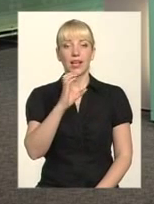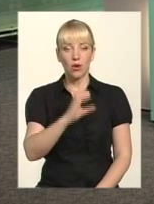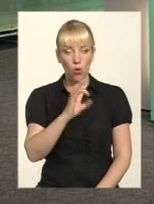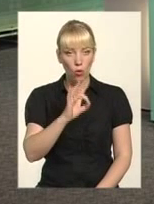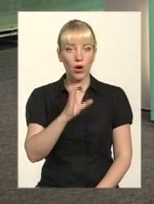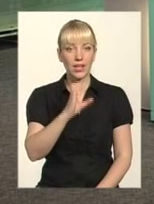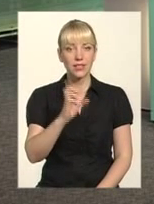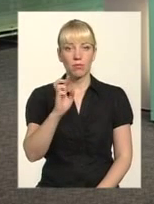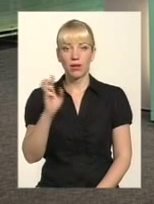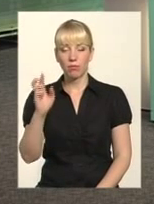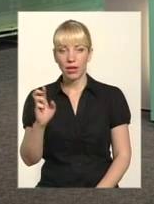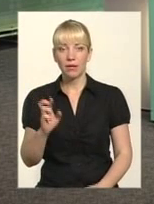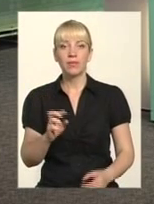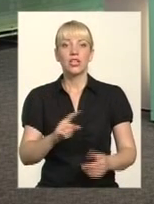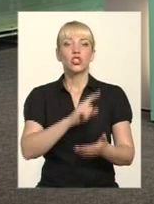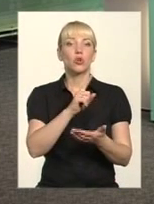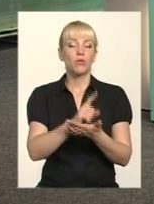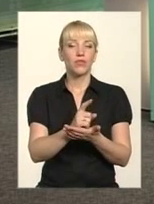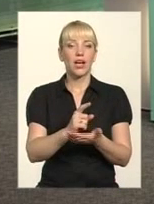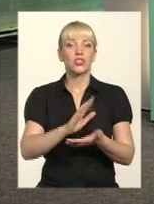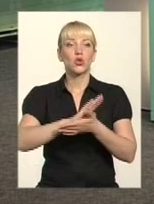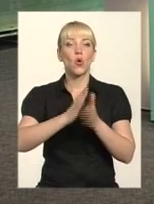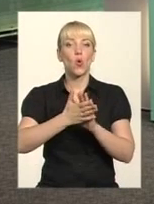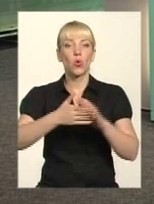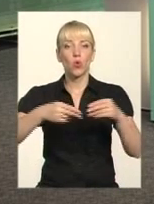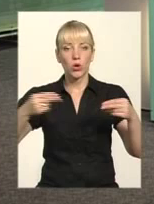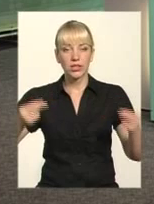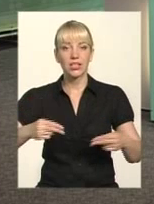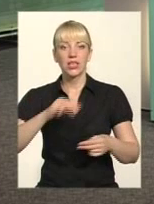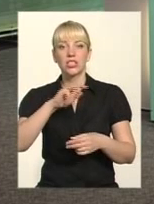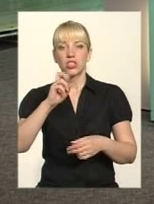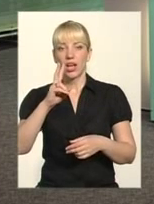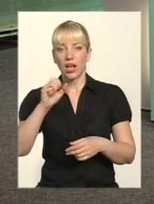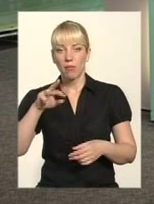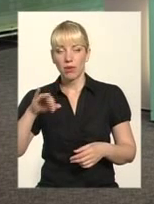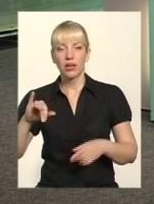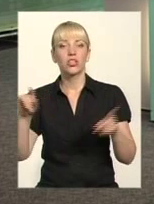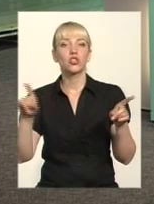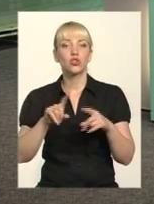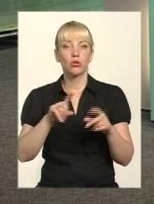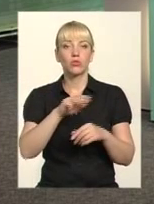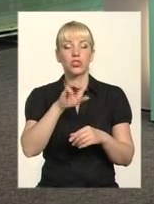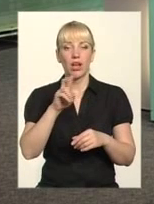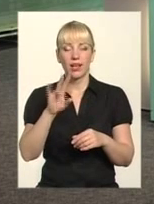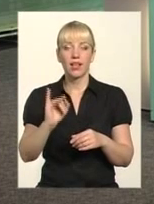укласти угоди з жеками для того, аби жеки мали роботу? Пане Юрію. Діало в що